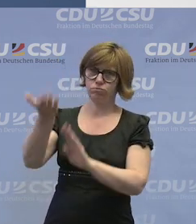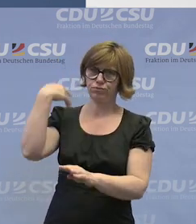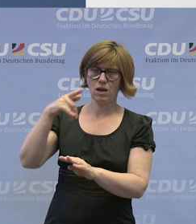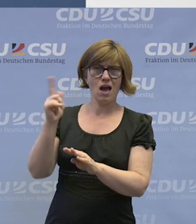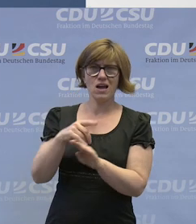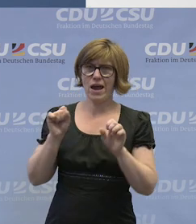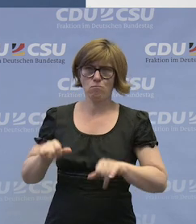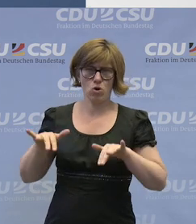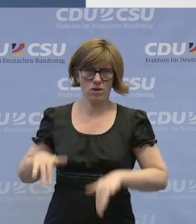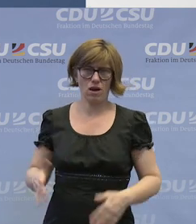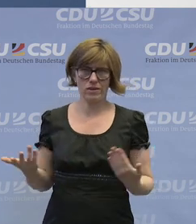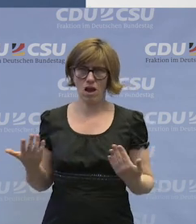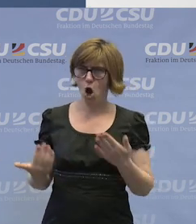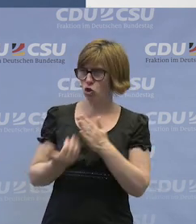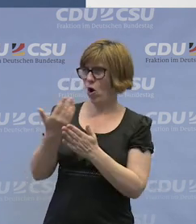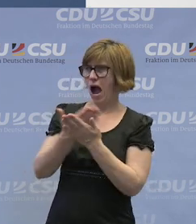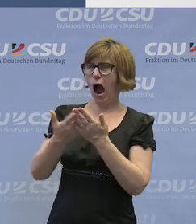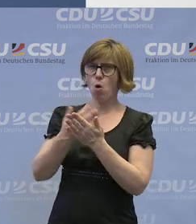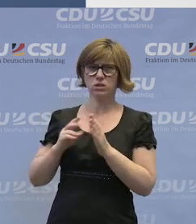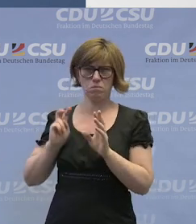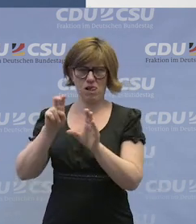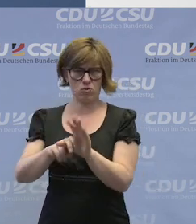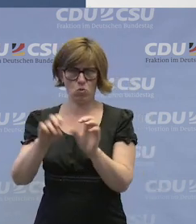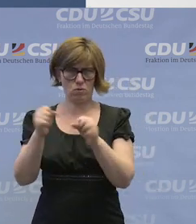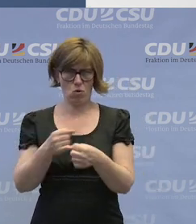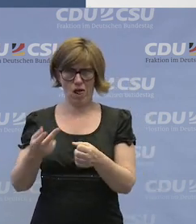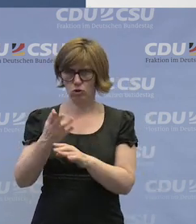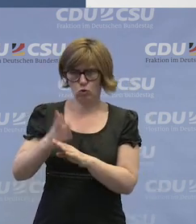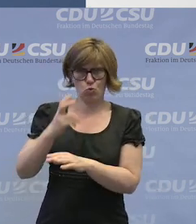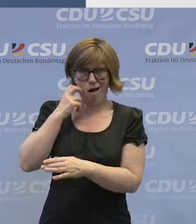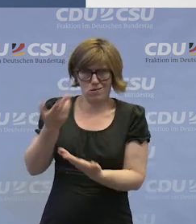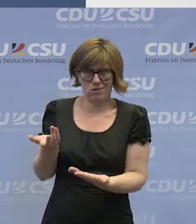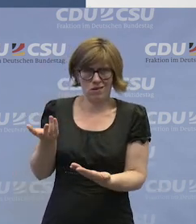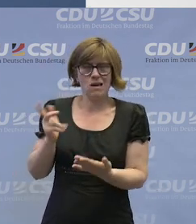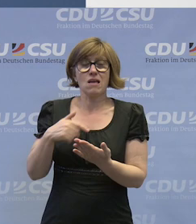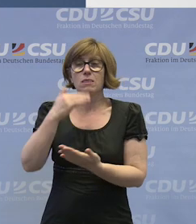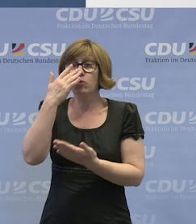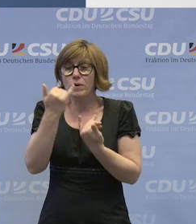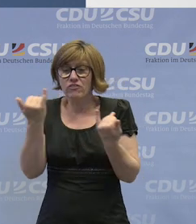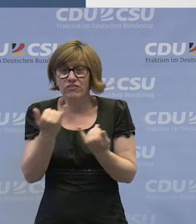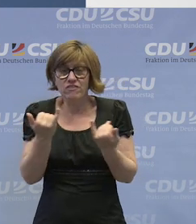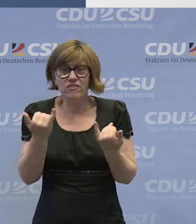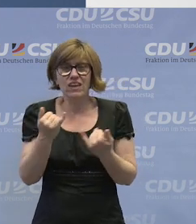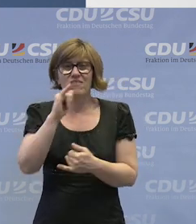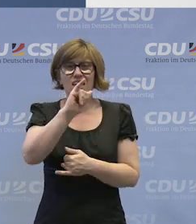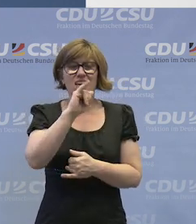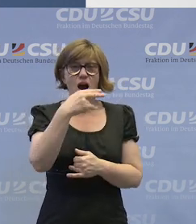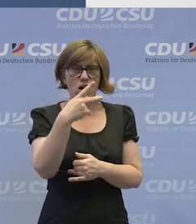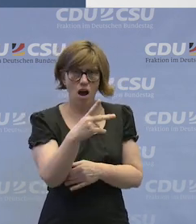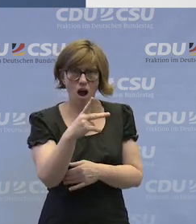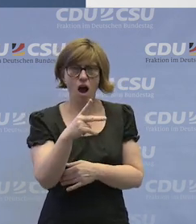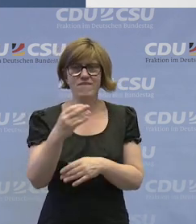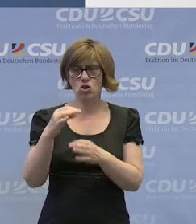man gar keine Möglichkeit hatte, einen neuen Ausbildungszweig zu gehen. Wir haben dann versucht, mit der IHK, mit